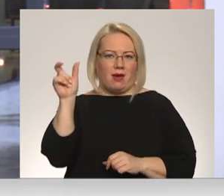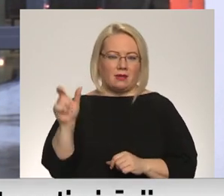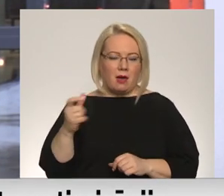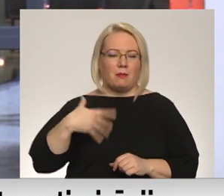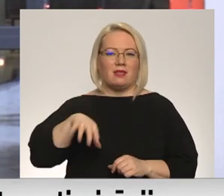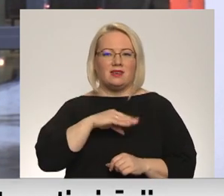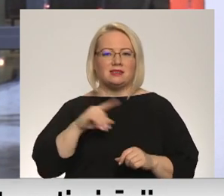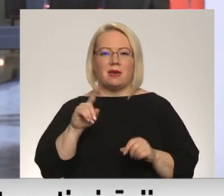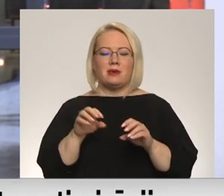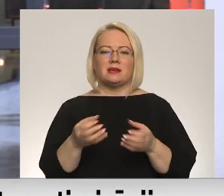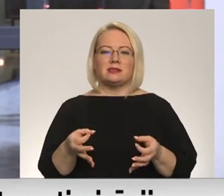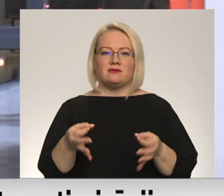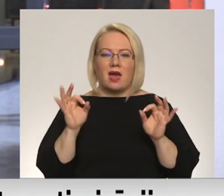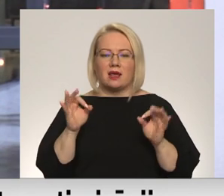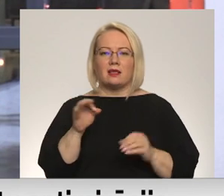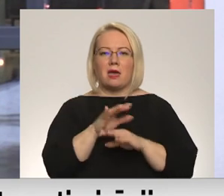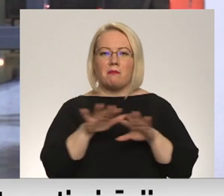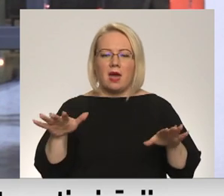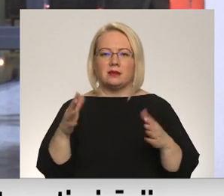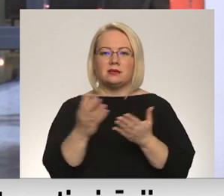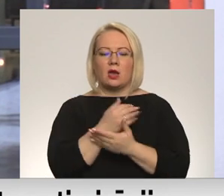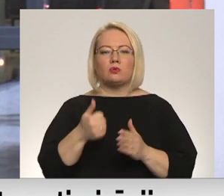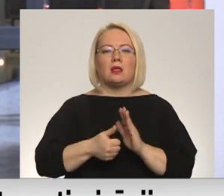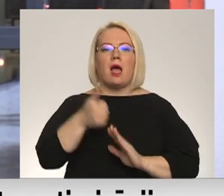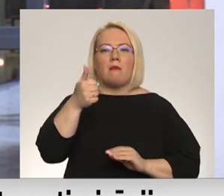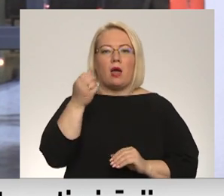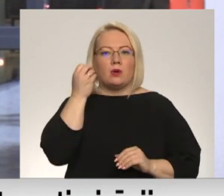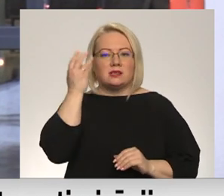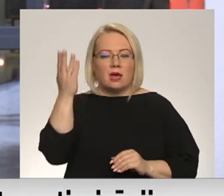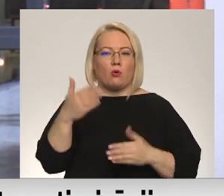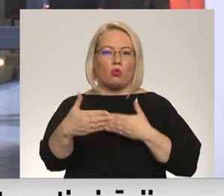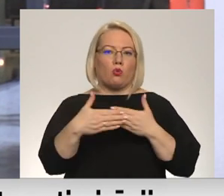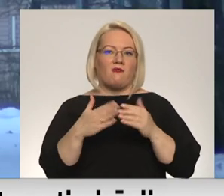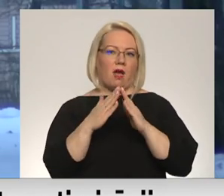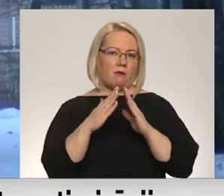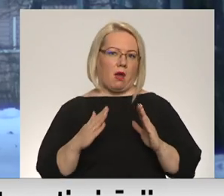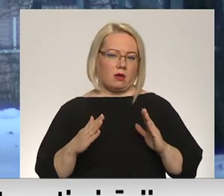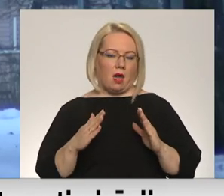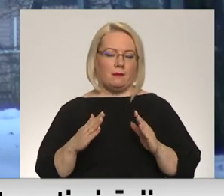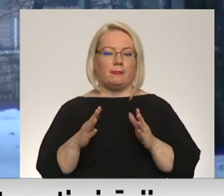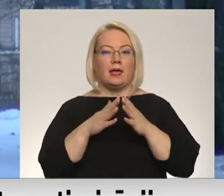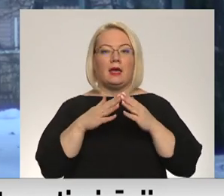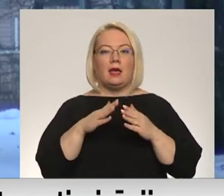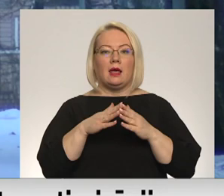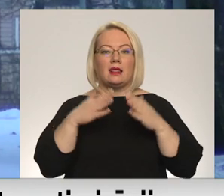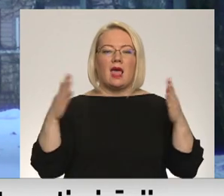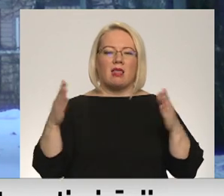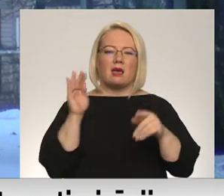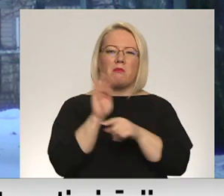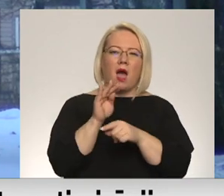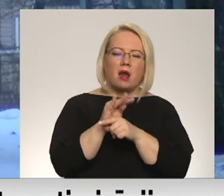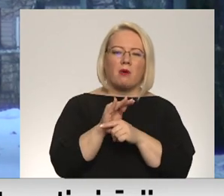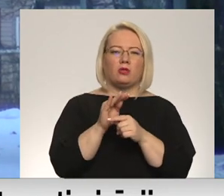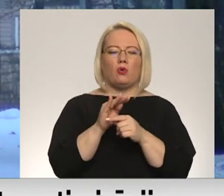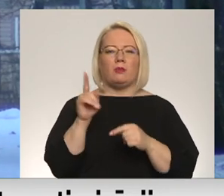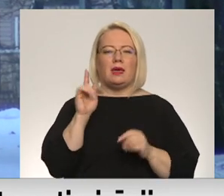lai bārns iegūs pēc iespējas labāk izglītību, pēc iespējas tuvāk mājām. Lielākie pārmetumi un negācijas par